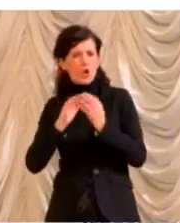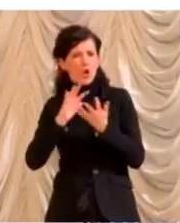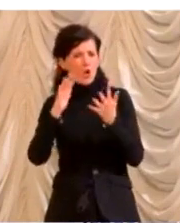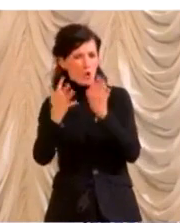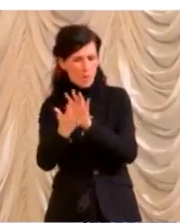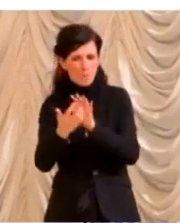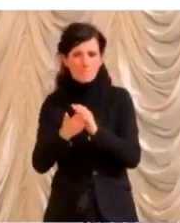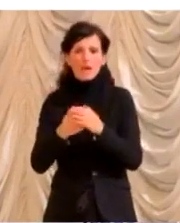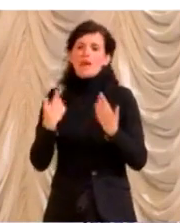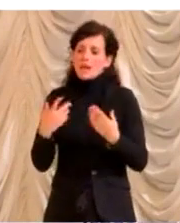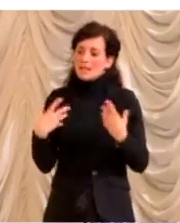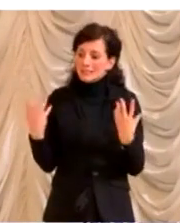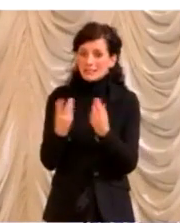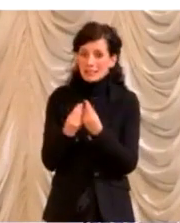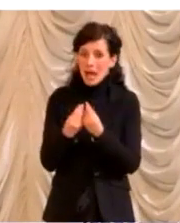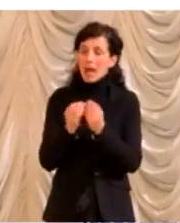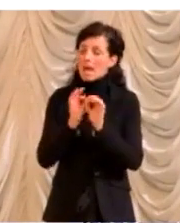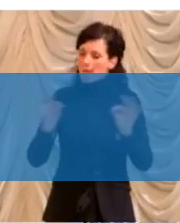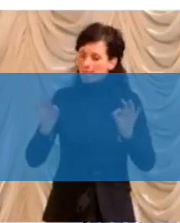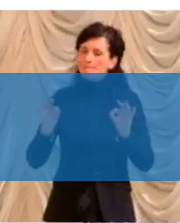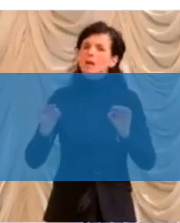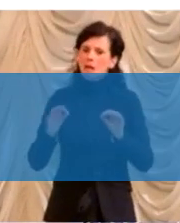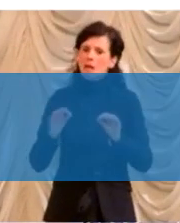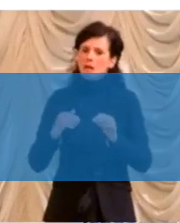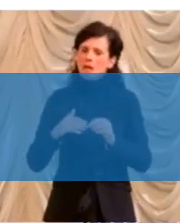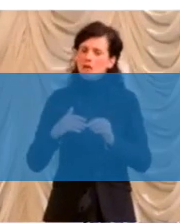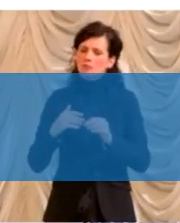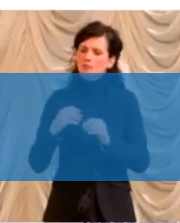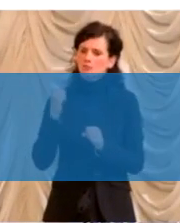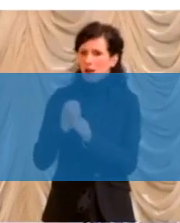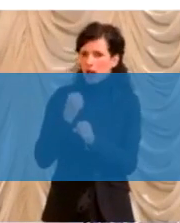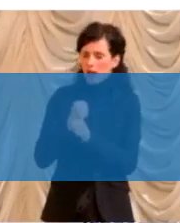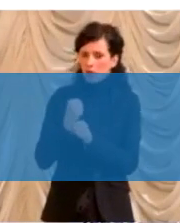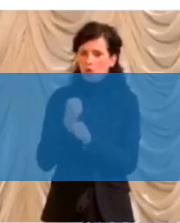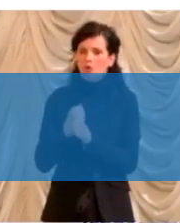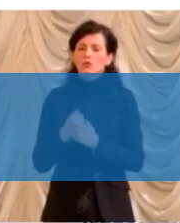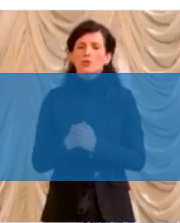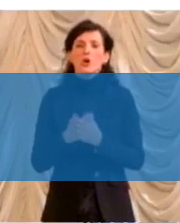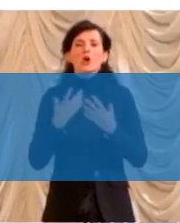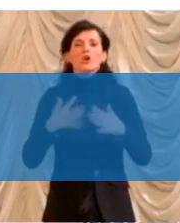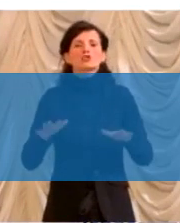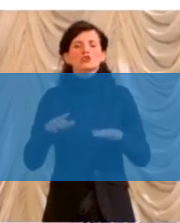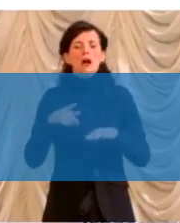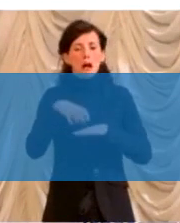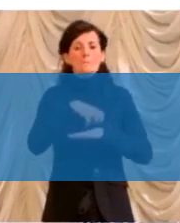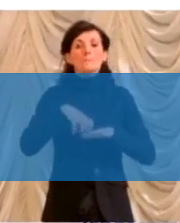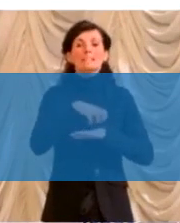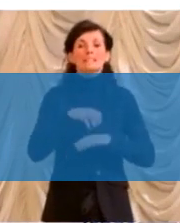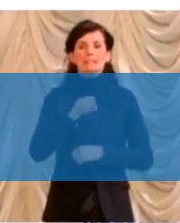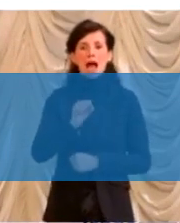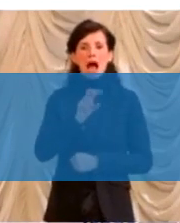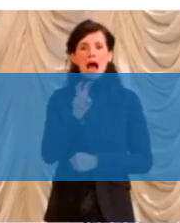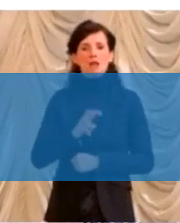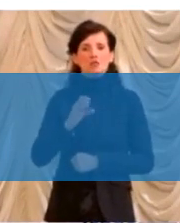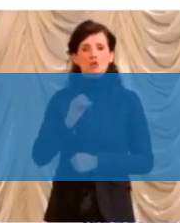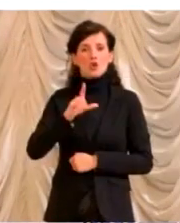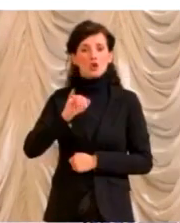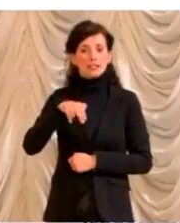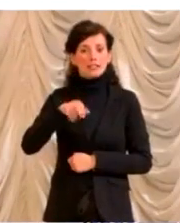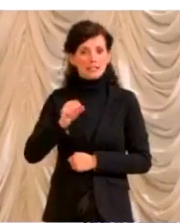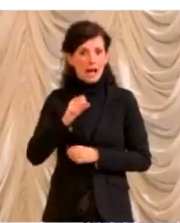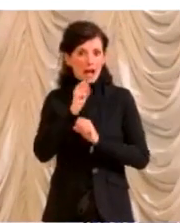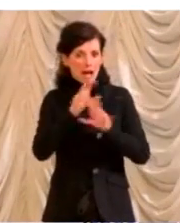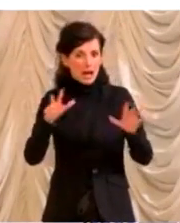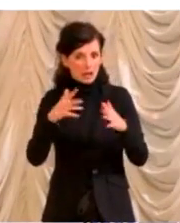Quello che possiamo, quale indirizzo generale, l'abbiamo già anticipato, lo ha detto la Ministra Zolina e lo confermo anch'io,